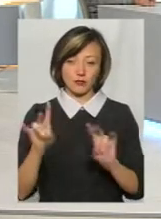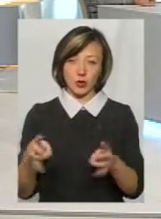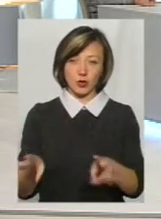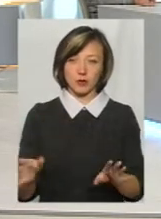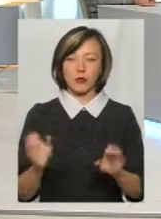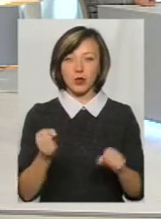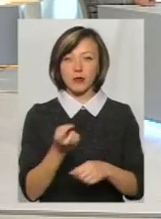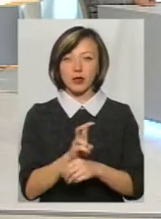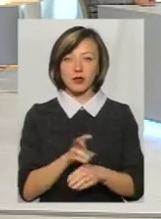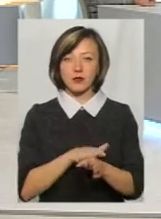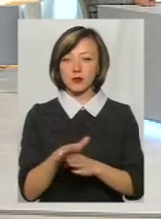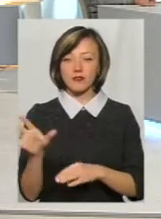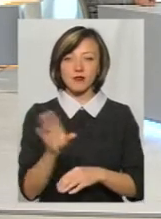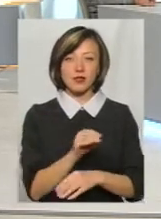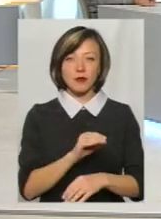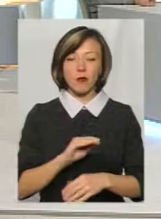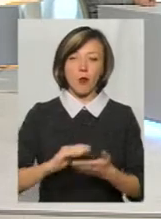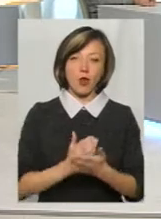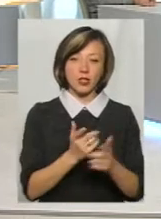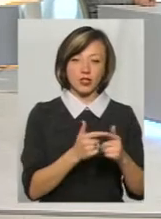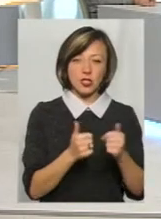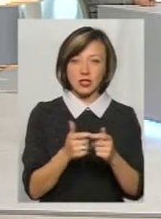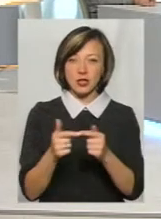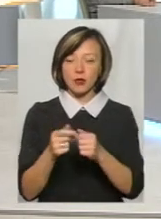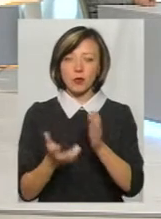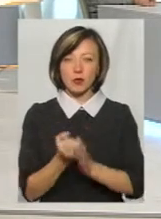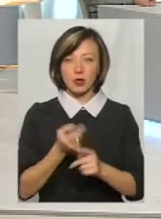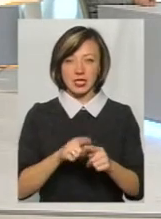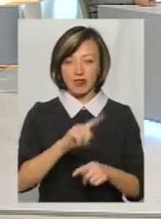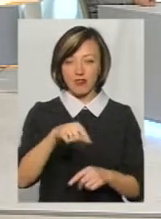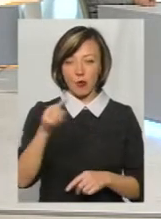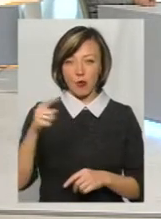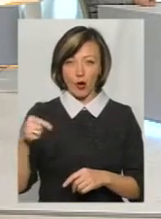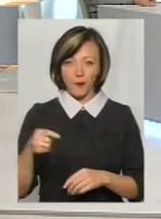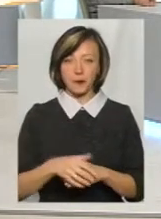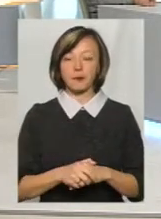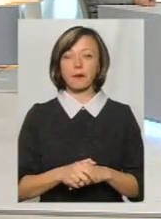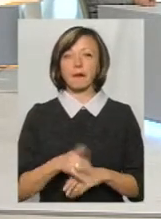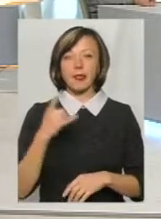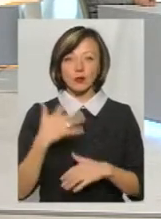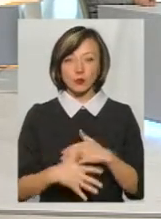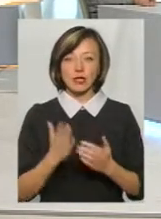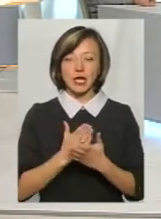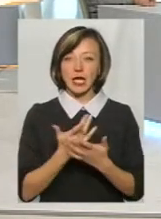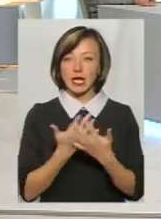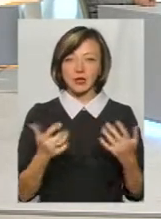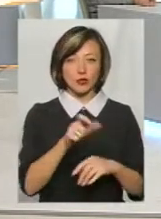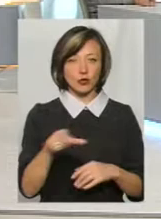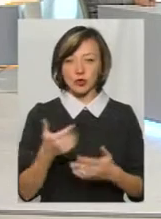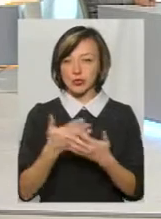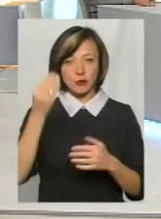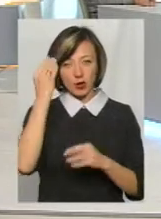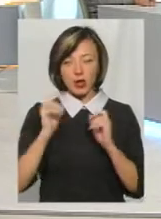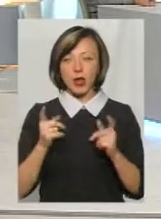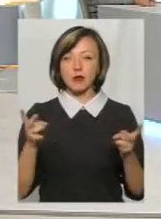І, тобто, могли б приходити абсолютно всі політичні сили, абсолютно всі, хто підтримує ці вимоги. І зрозуміло, що є різні люди з різними поглядами, як